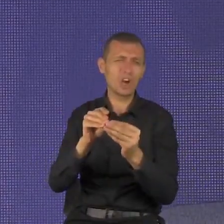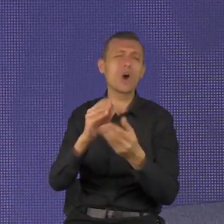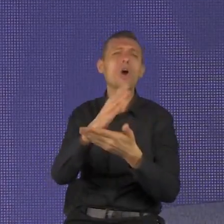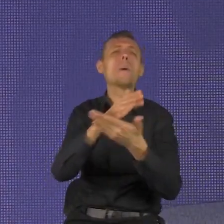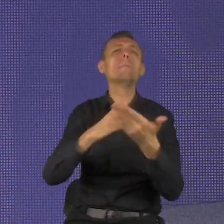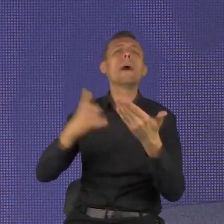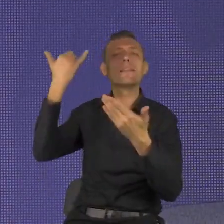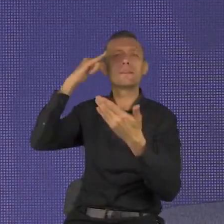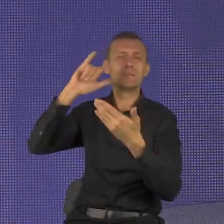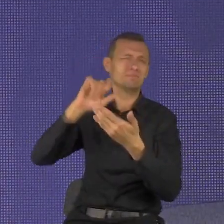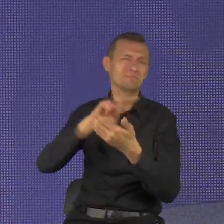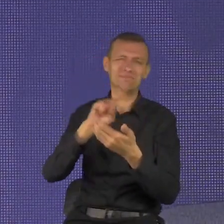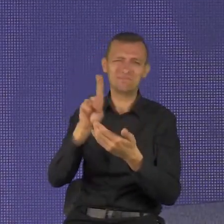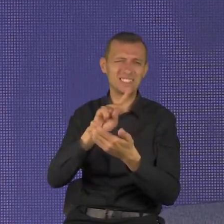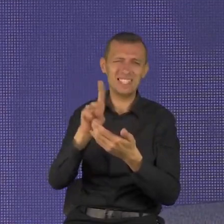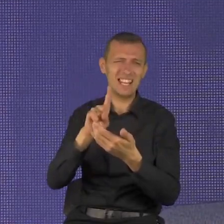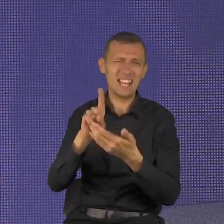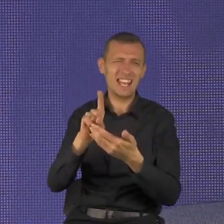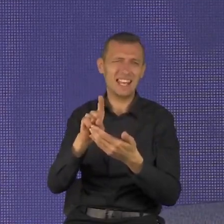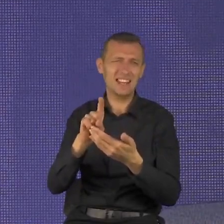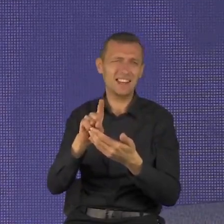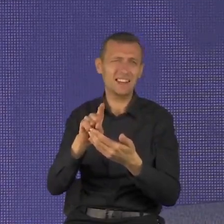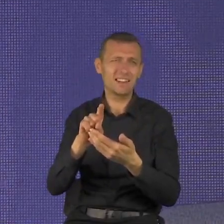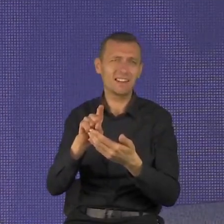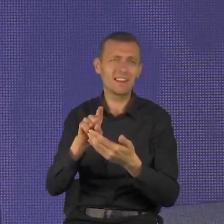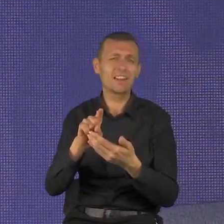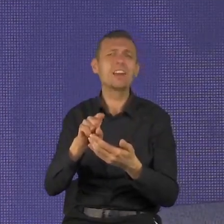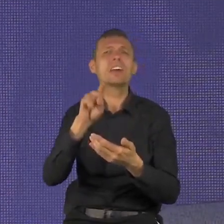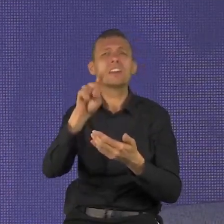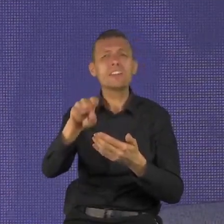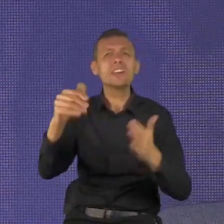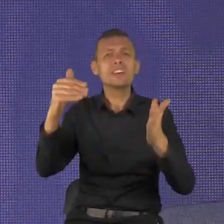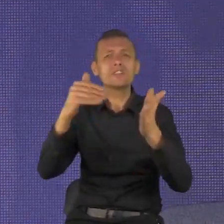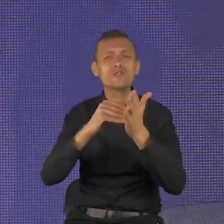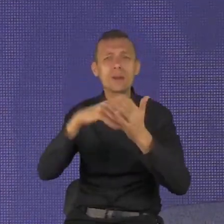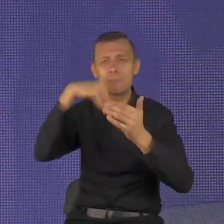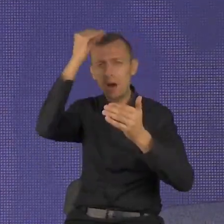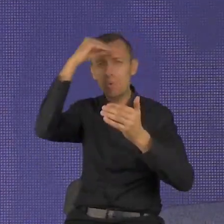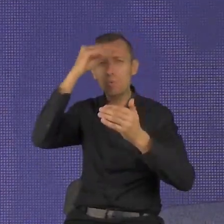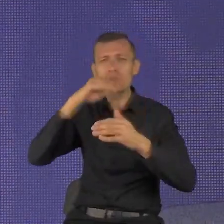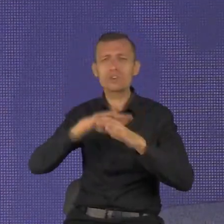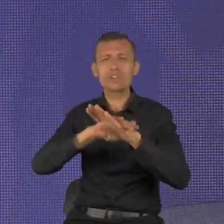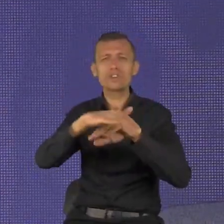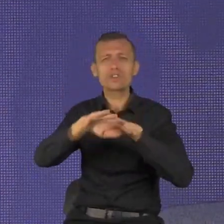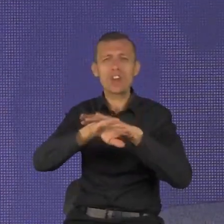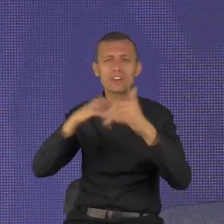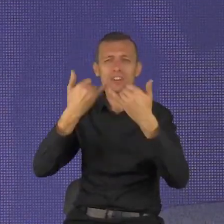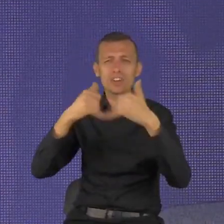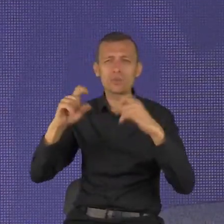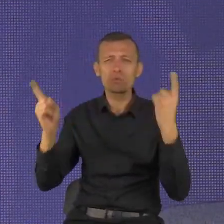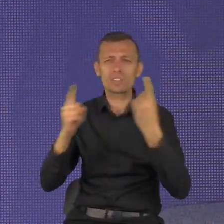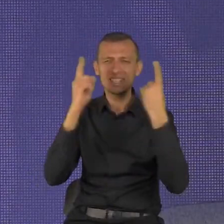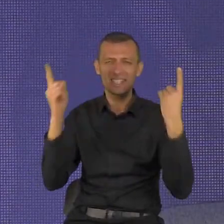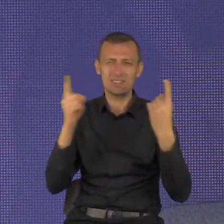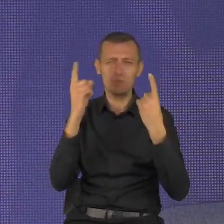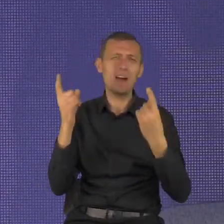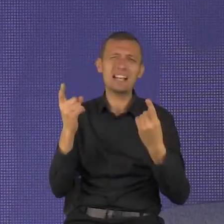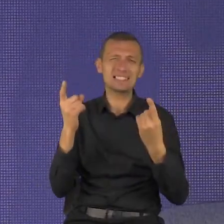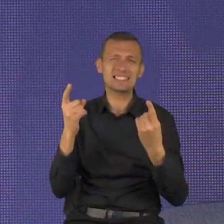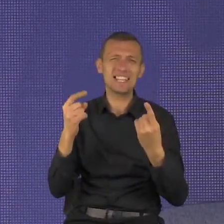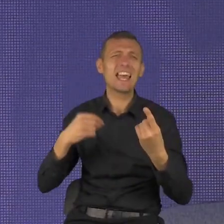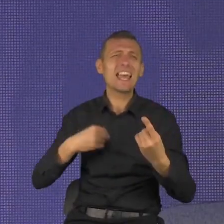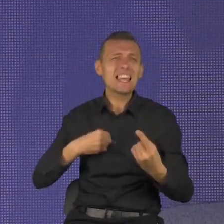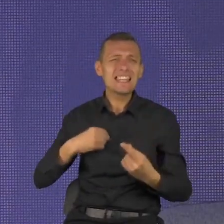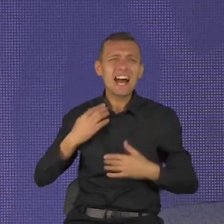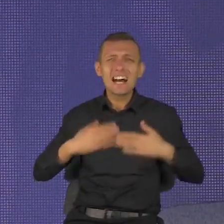pomimo różnych sytuacji. Mam zadowolenie i nie muszę mieć więcej niż mam obecnie, aby